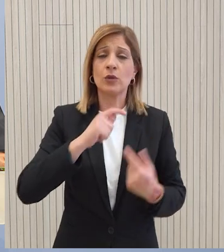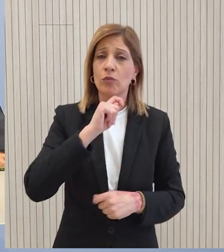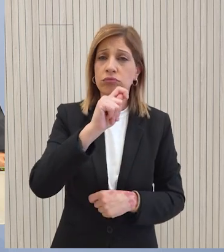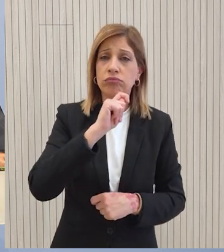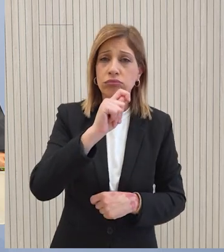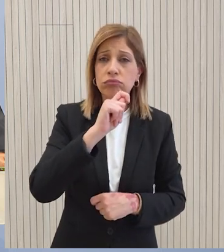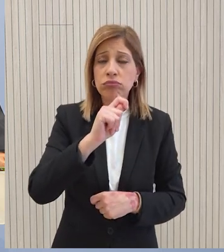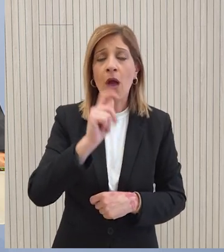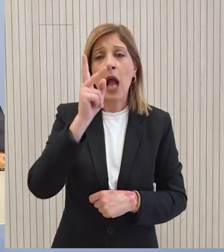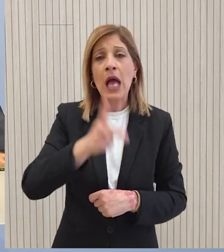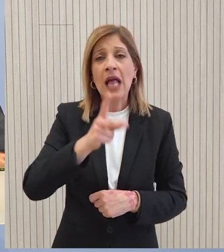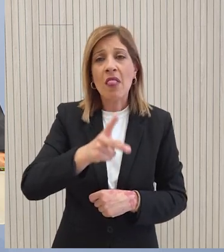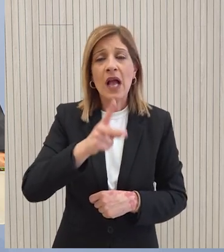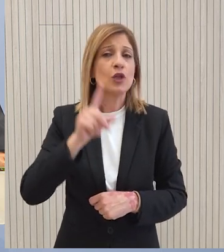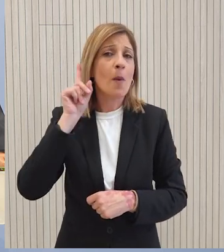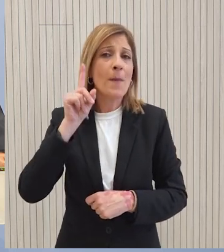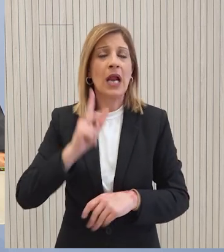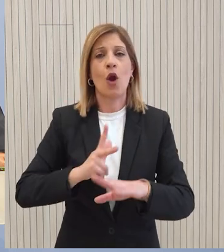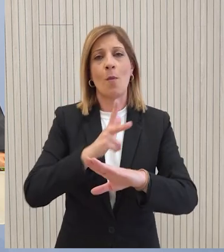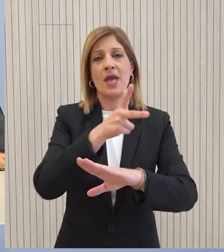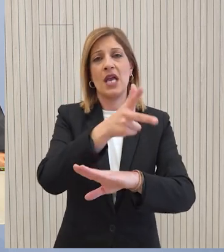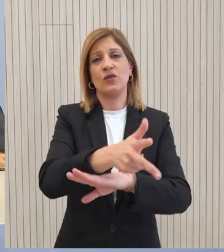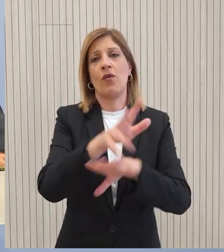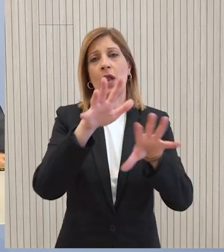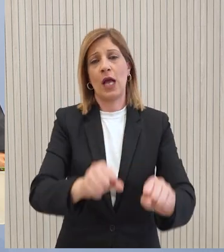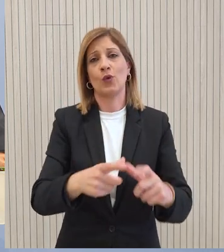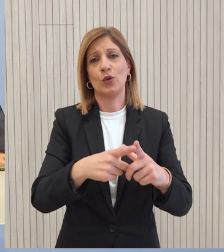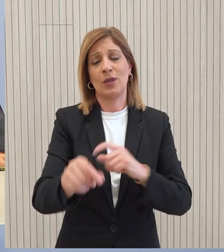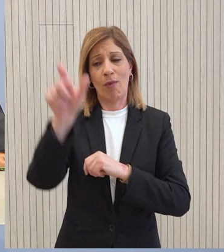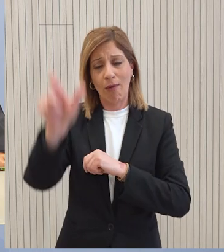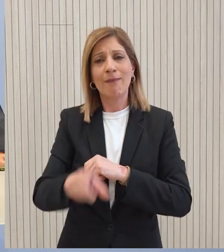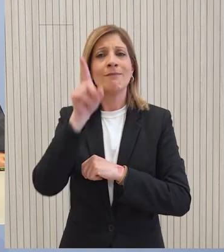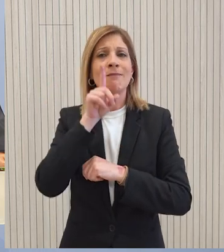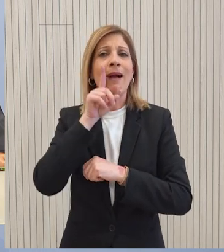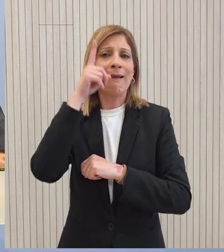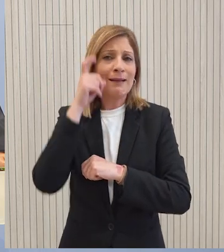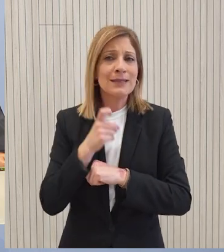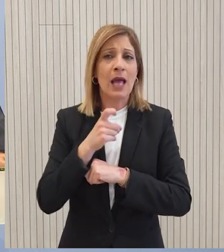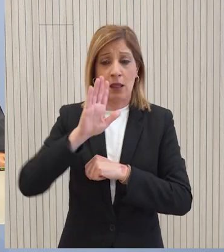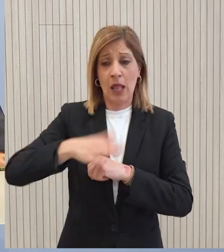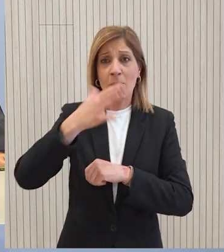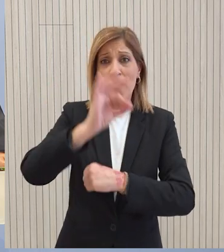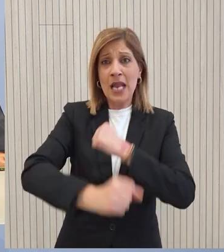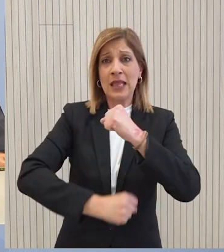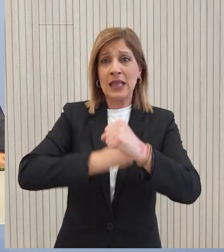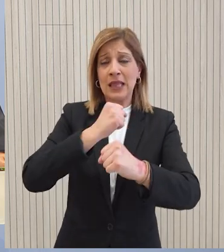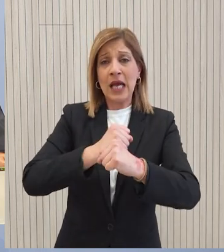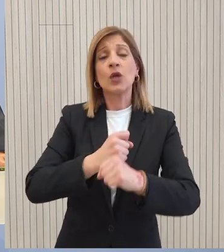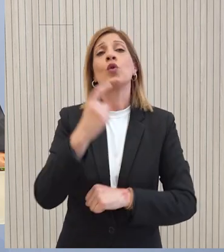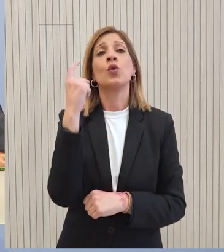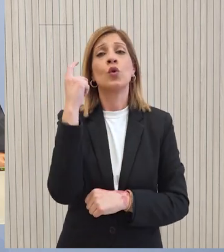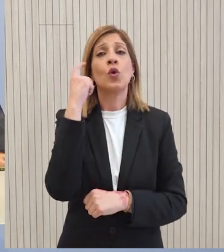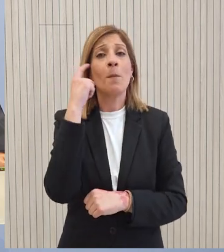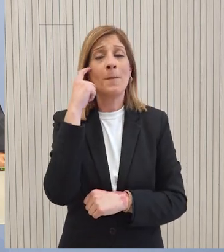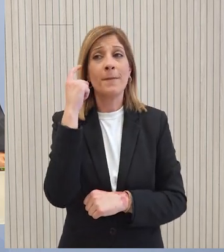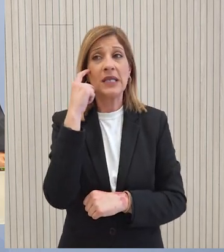καταδικάζουμε την παράνομη εισβολή και κατοχή από πλευράς της Τουρκίας τα τελευταία δυστυχώς 50 χρόνια Αυτό που νομίζω ότι η κυρία Ολγκίν